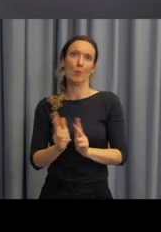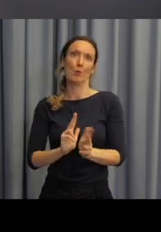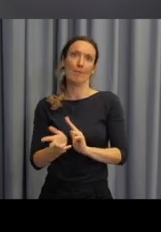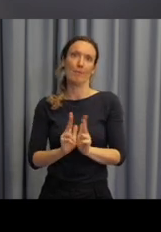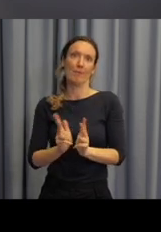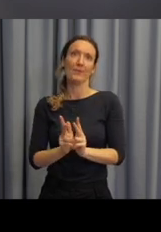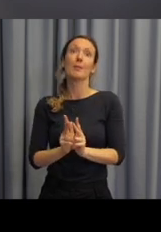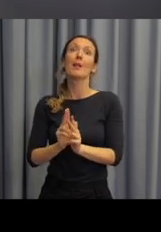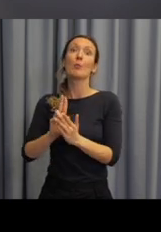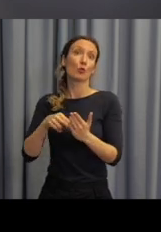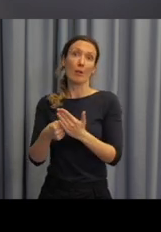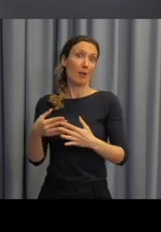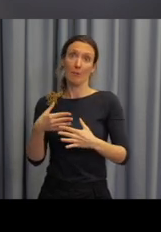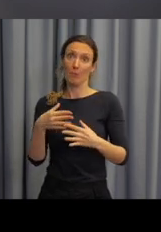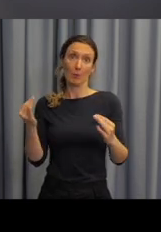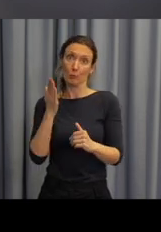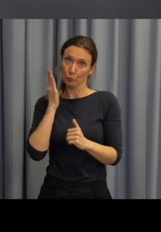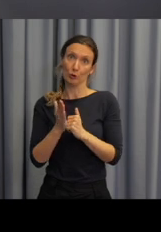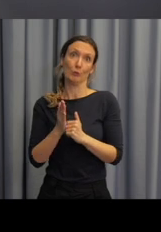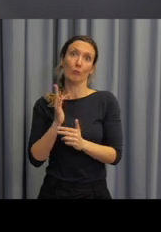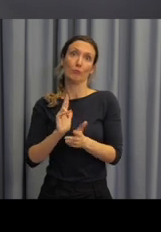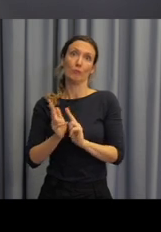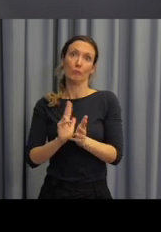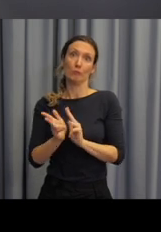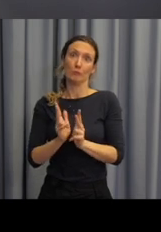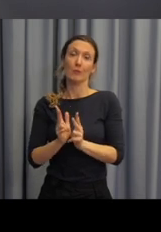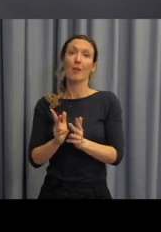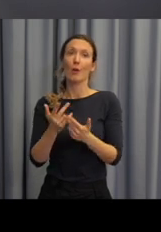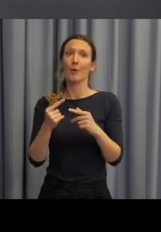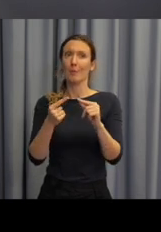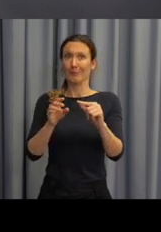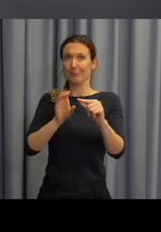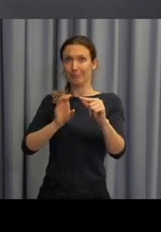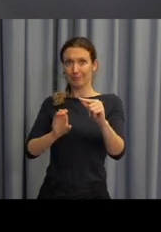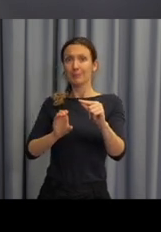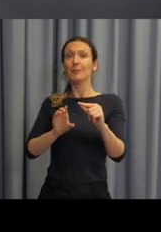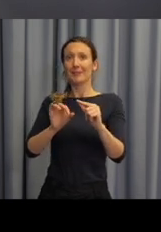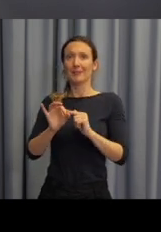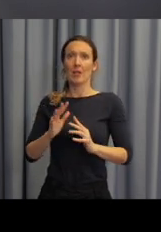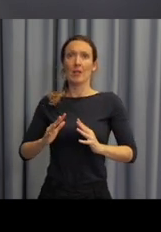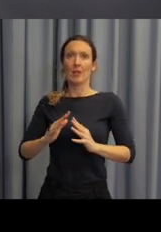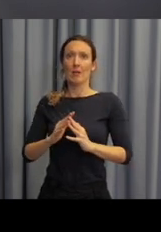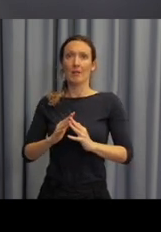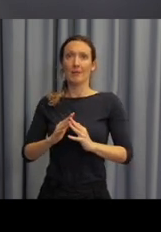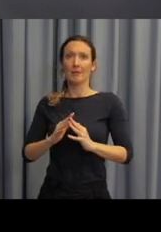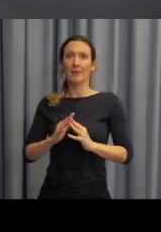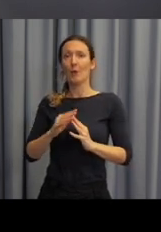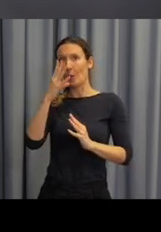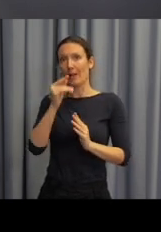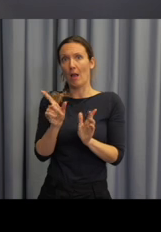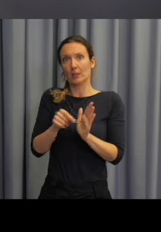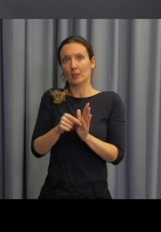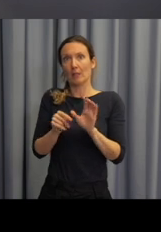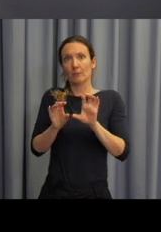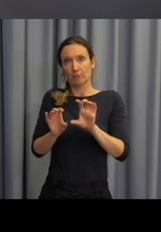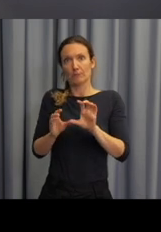českém znakovém jazyce, nejsou to překlady a ty můžete vidět v těch QR kodech, které jsou přilepené